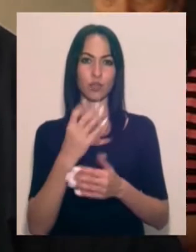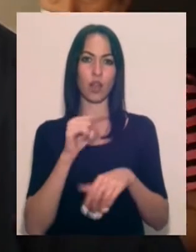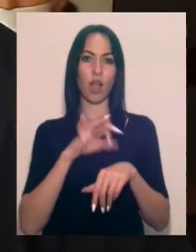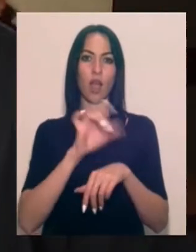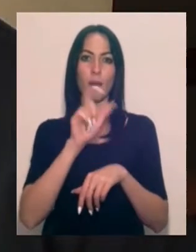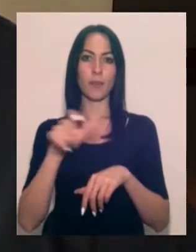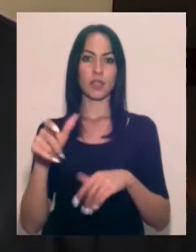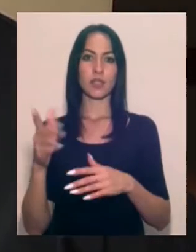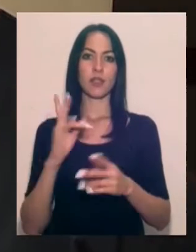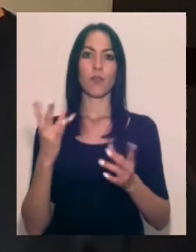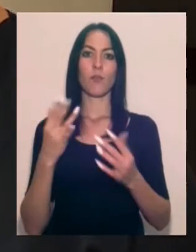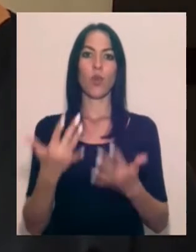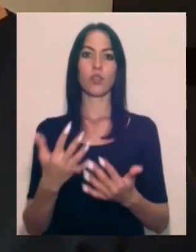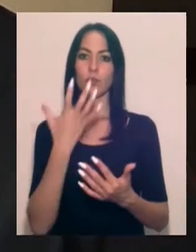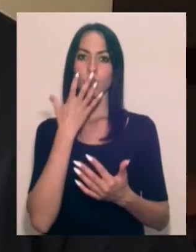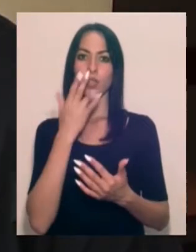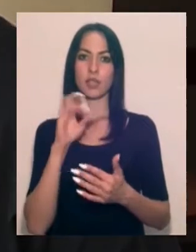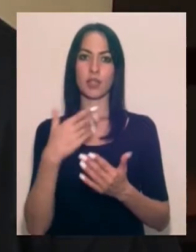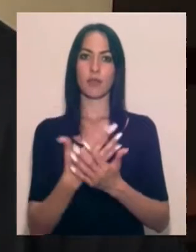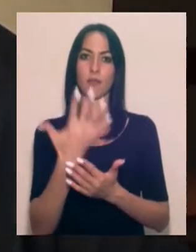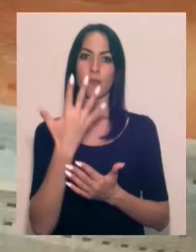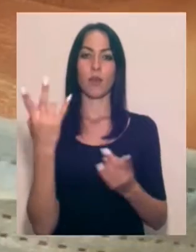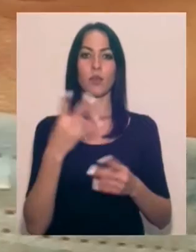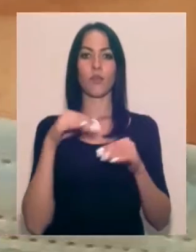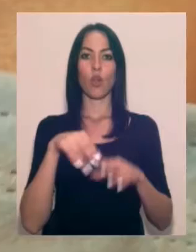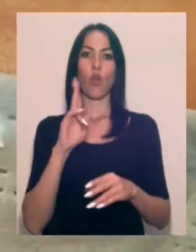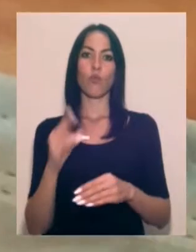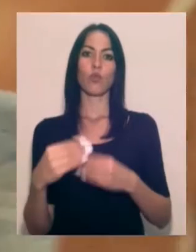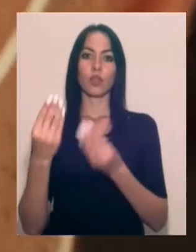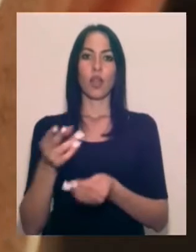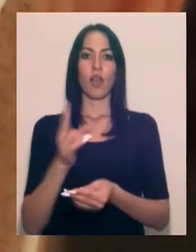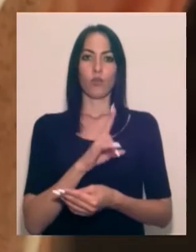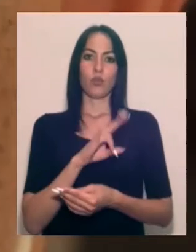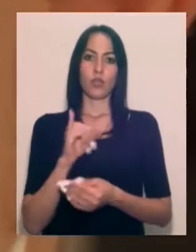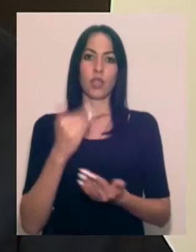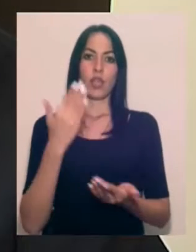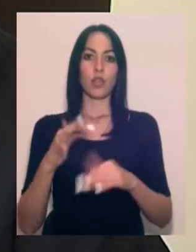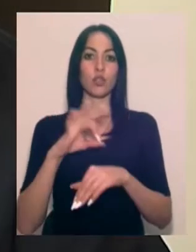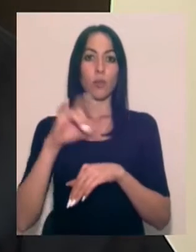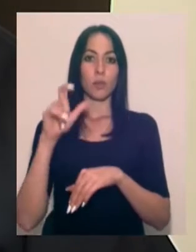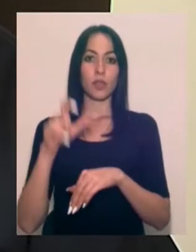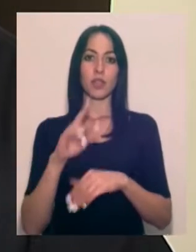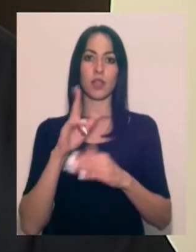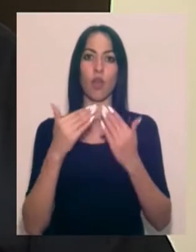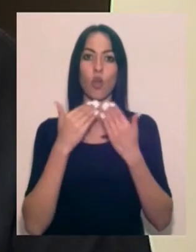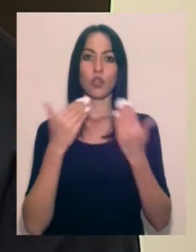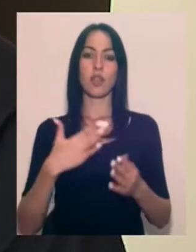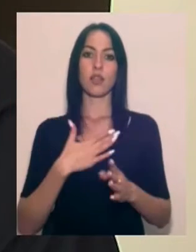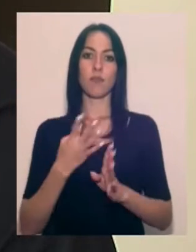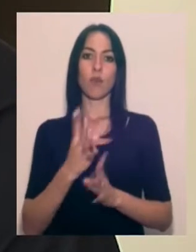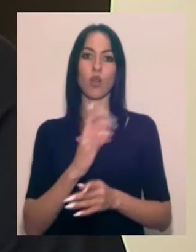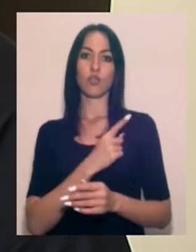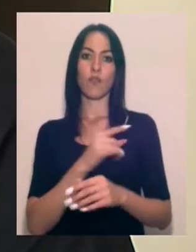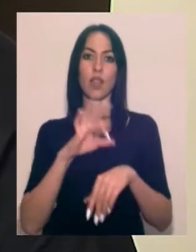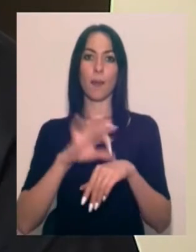наприклад, 5. І потрібно вирішувати, кому дати той кисень, а кому ні. Якщо пацієнт, як останнє моє чергування, пацієнт сатурацією